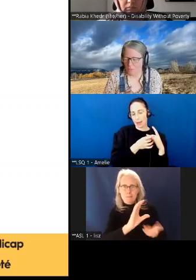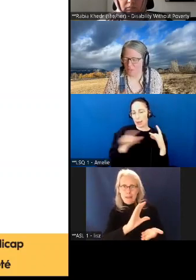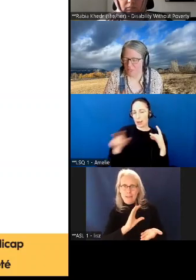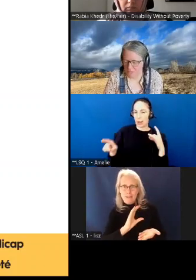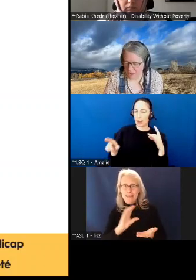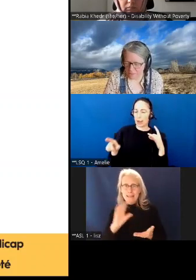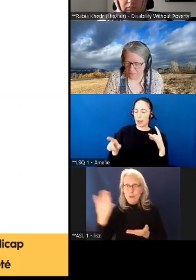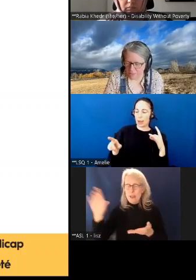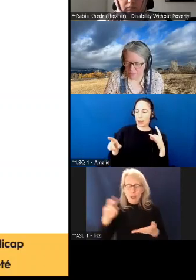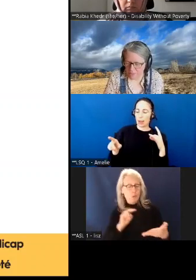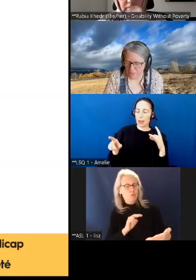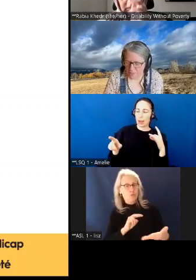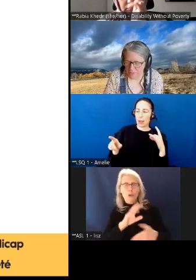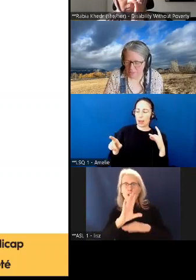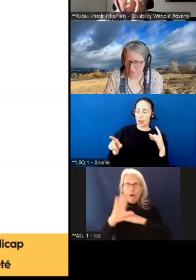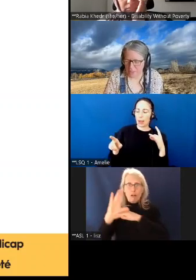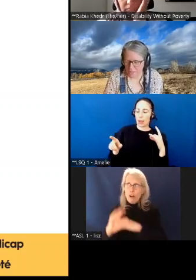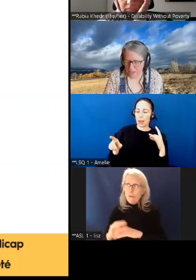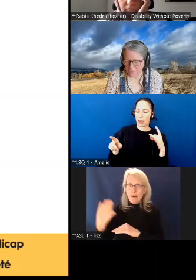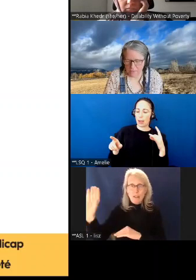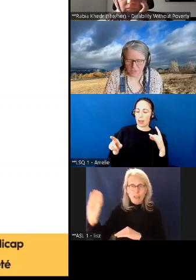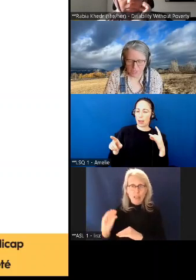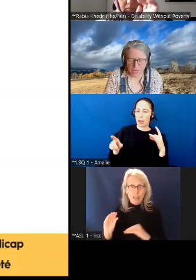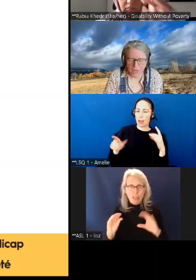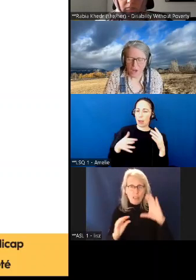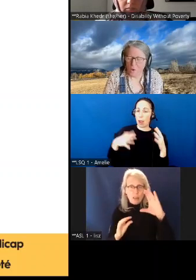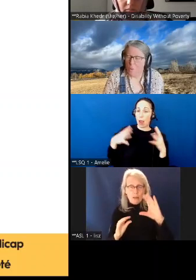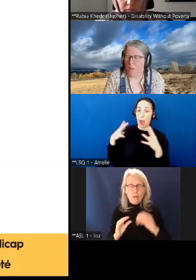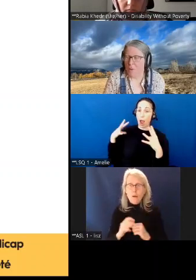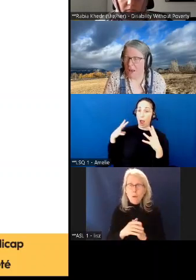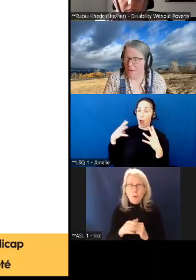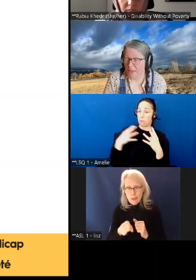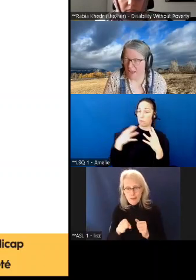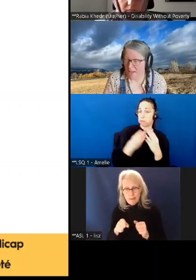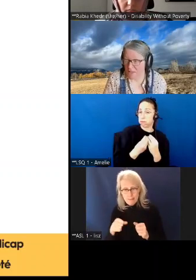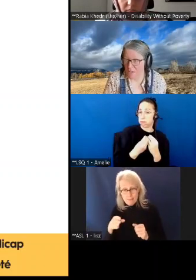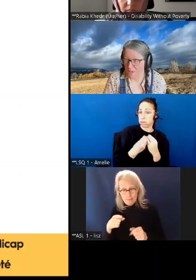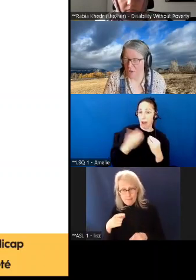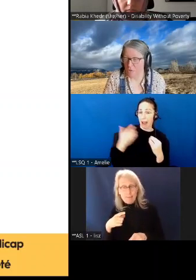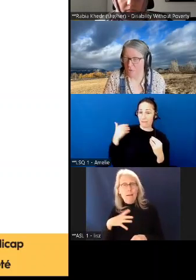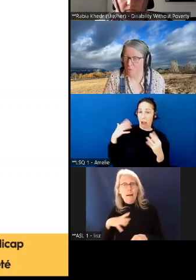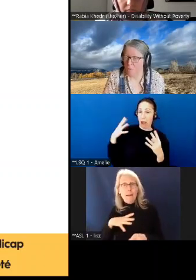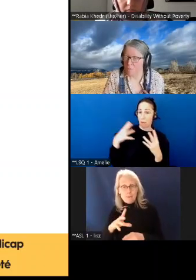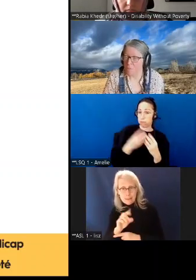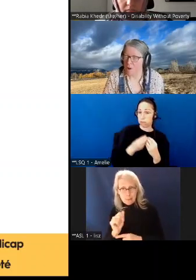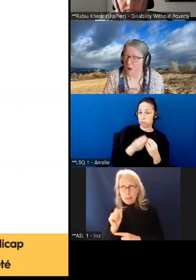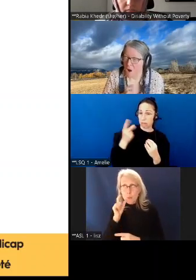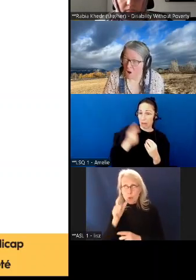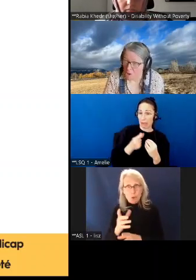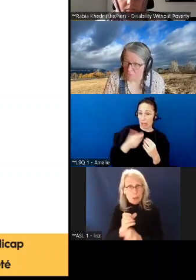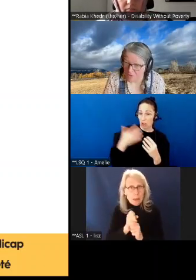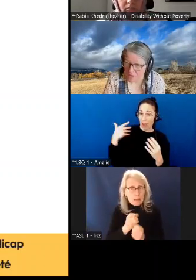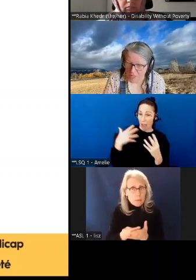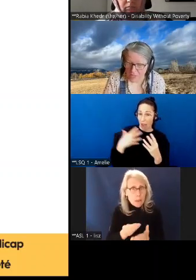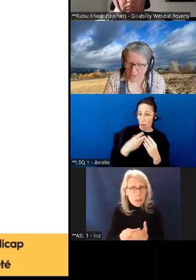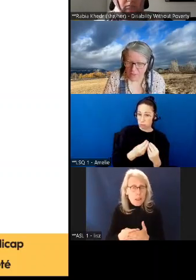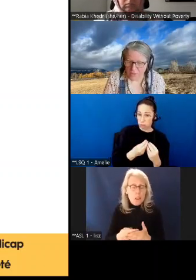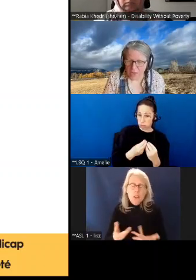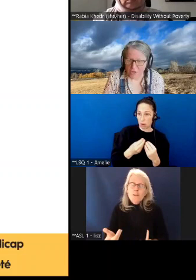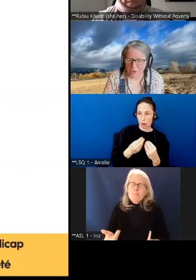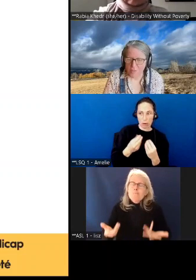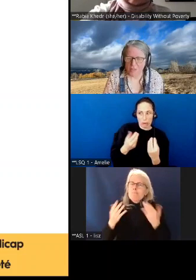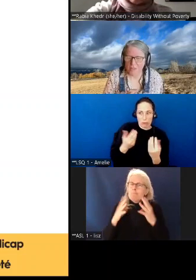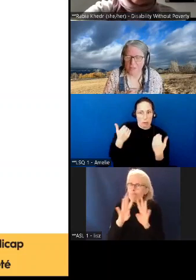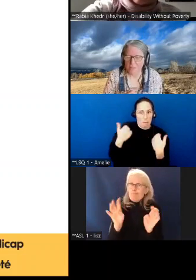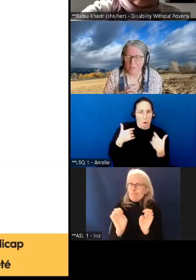y avoir des récupérations de prestations, nous n'avons pas les réponses en ce moment.